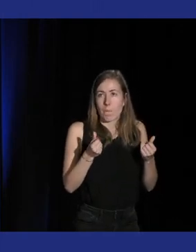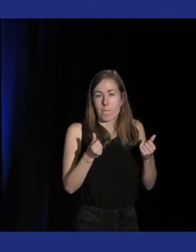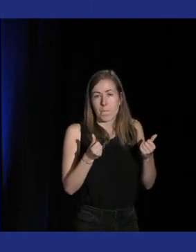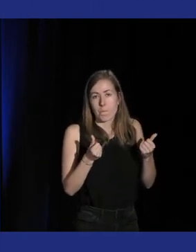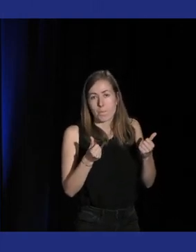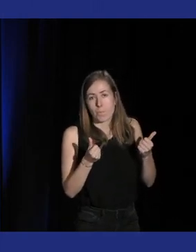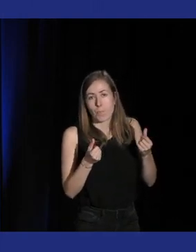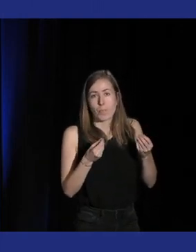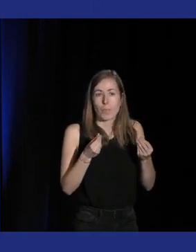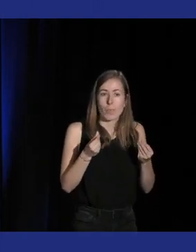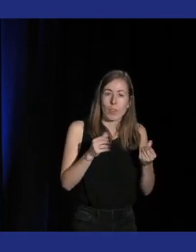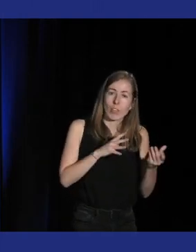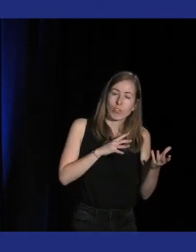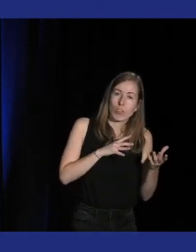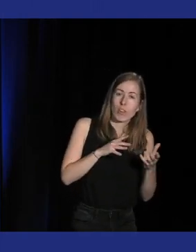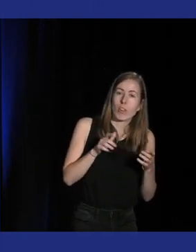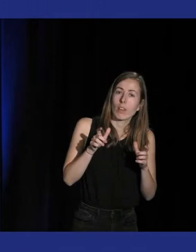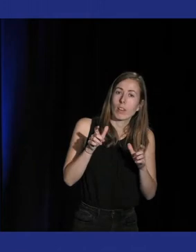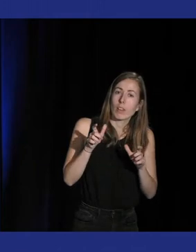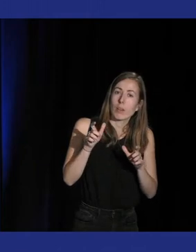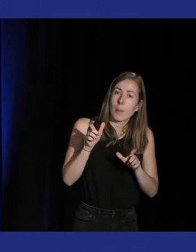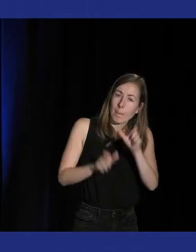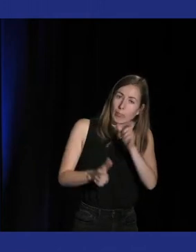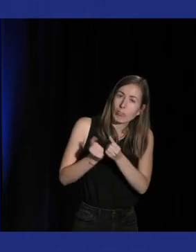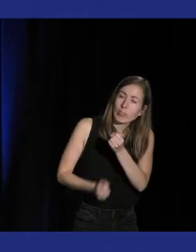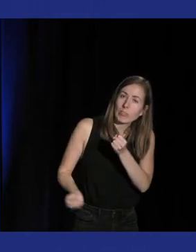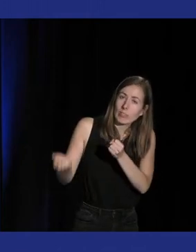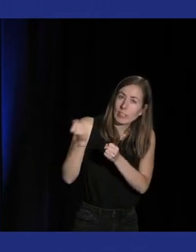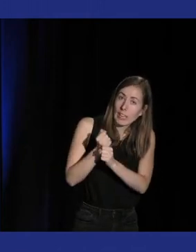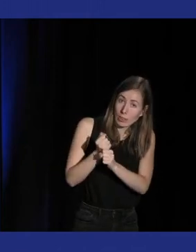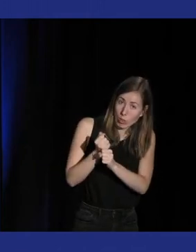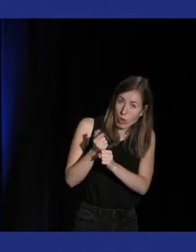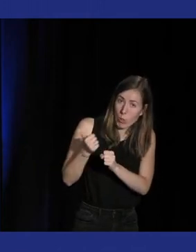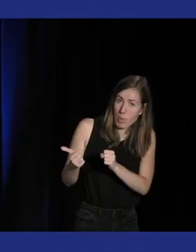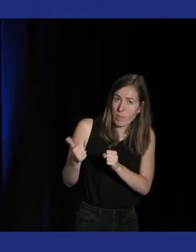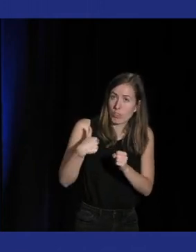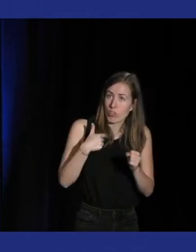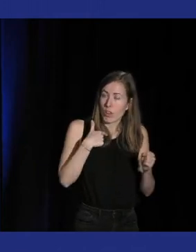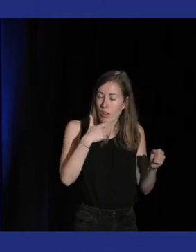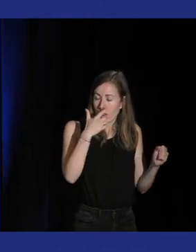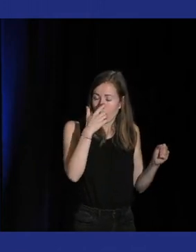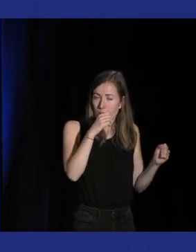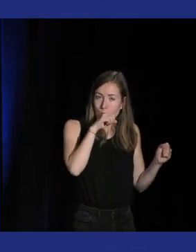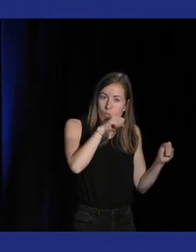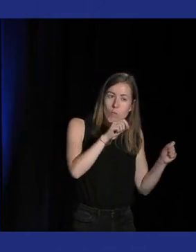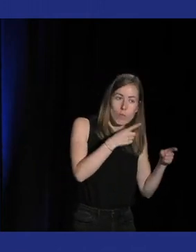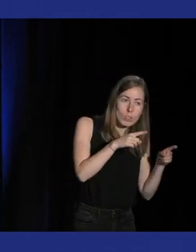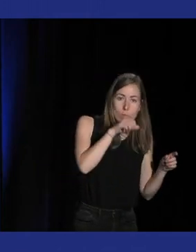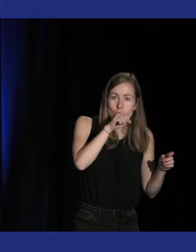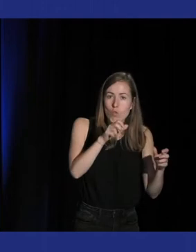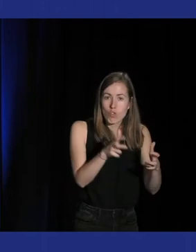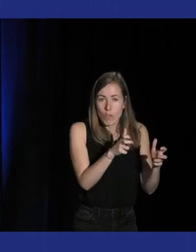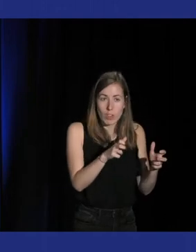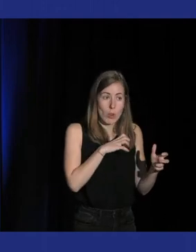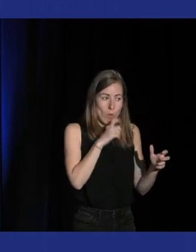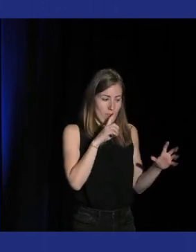c'est les créateurs de Necrononcer ce sont des gens qui ont été bercés aussi par une certaine vision de la musique une certaine vision des jeux vidéo de manière générale et